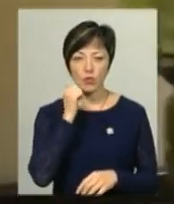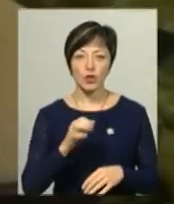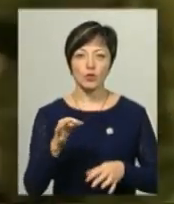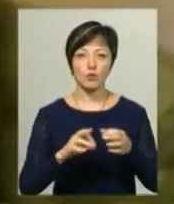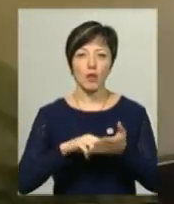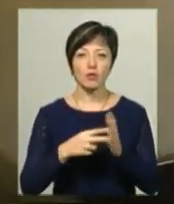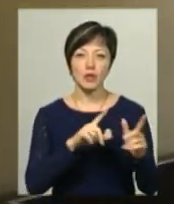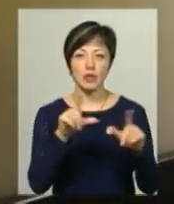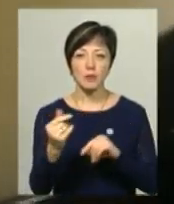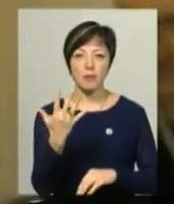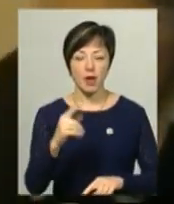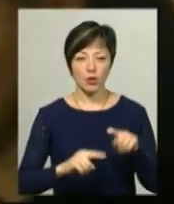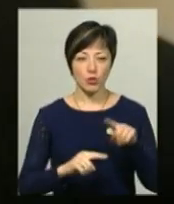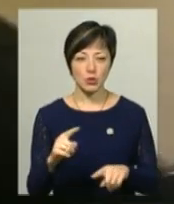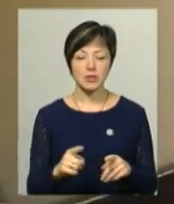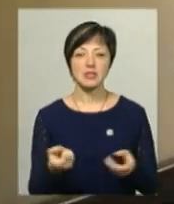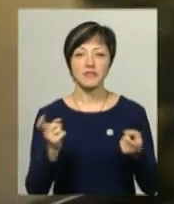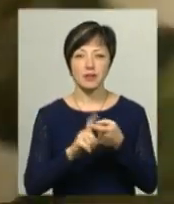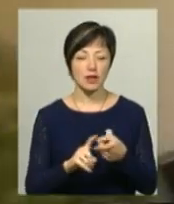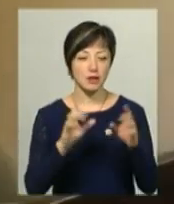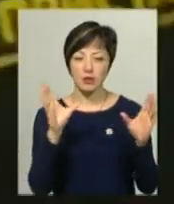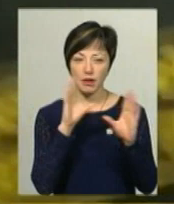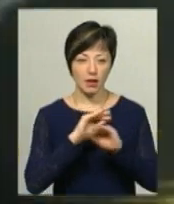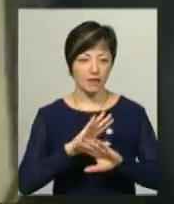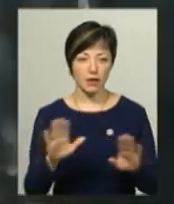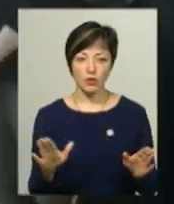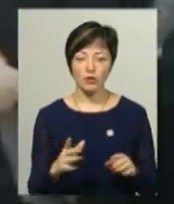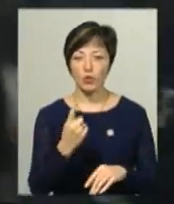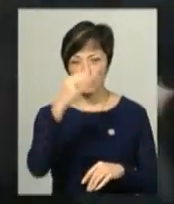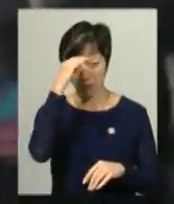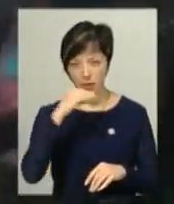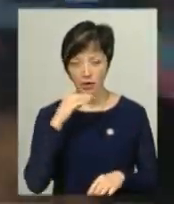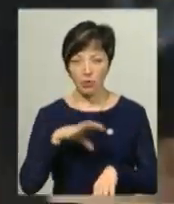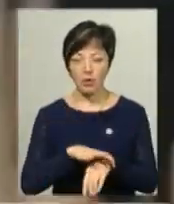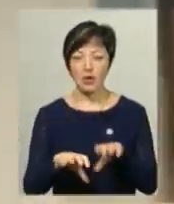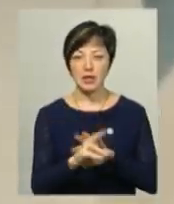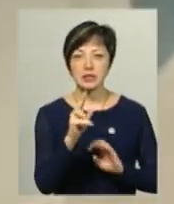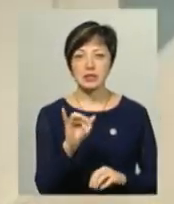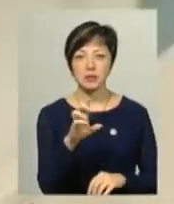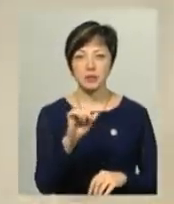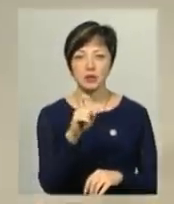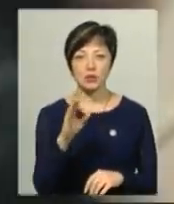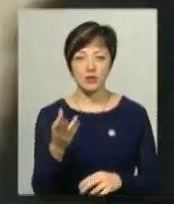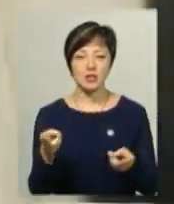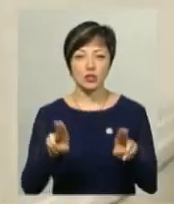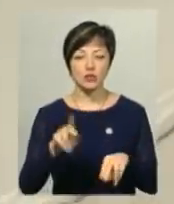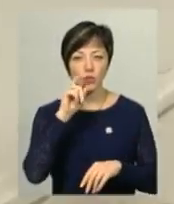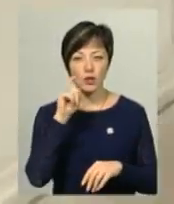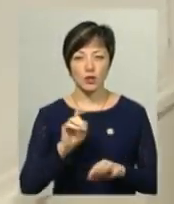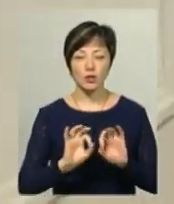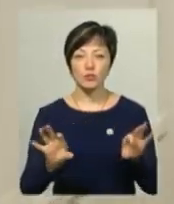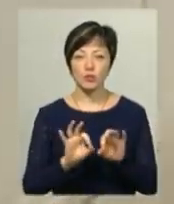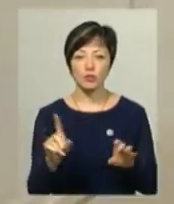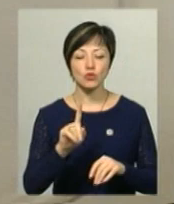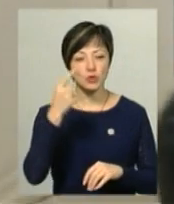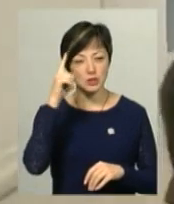планували їхати п'ять родичів. З ними зв'язатися не вдалося. Ще один батько полоненого Андрій Цибізов, який теж залишився в Україні, розповів, що